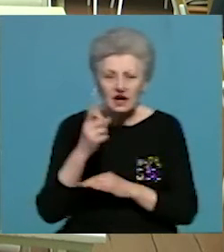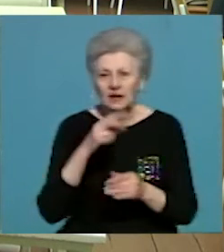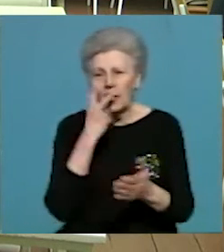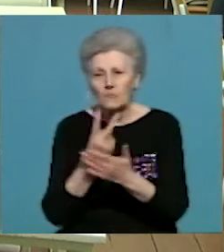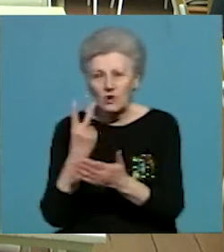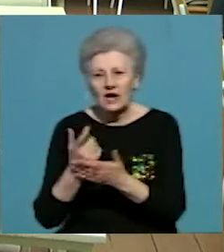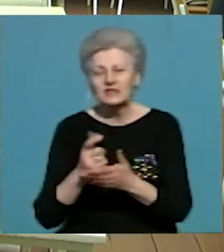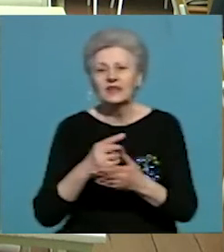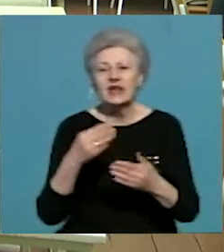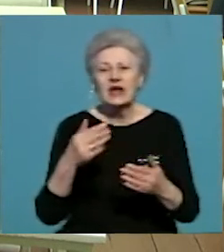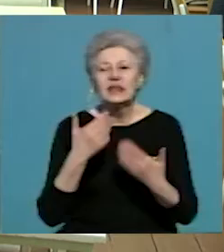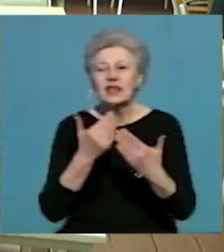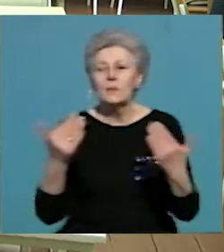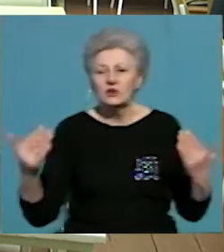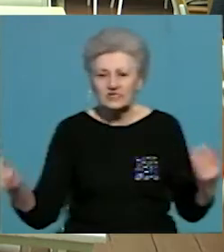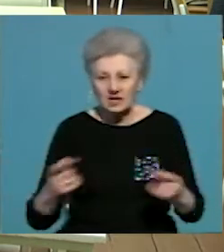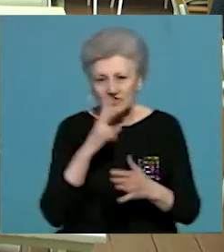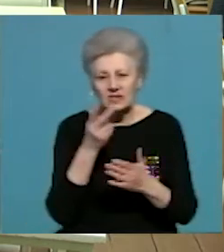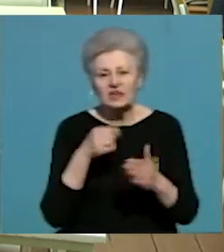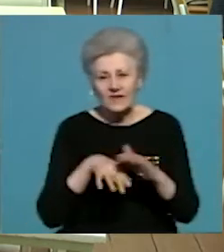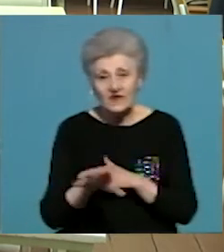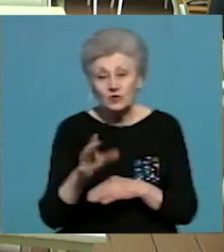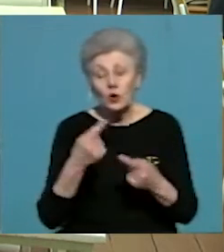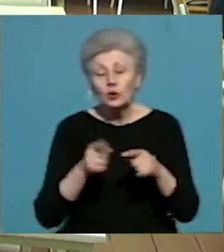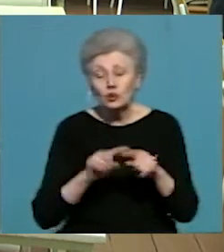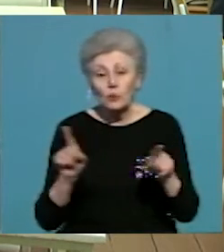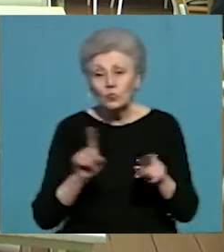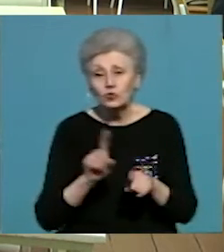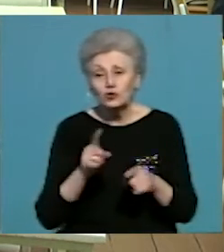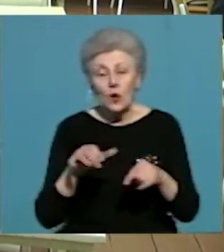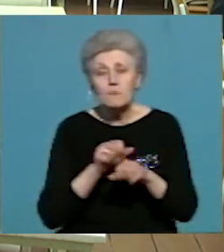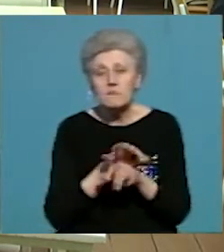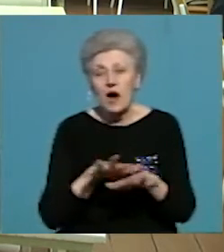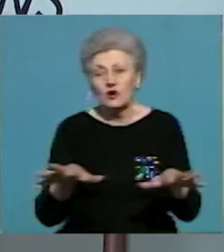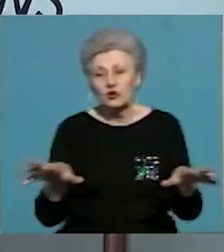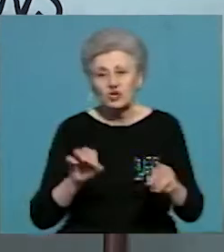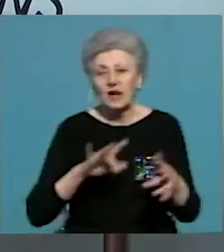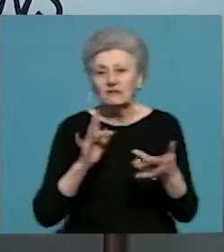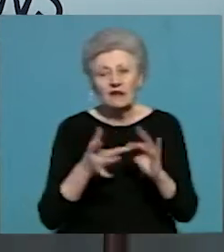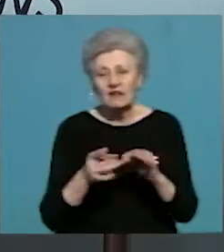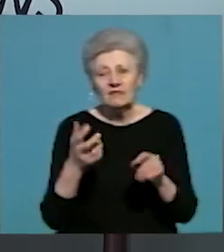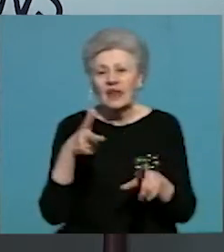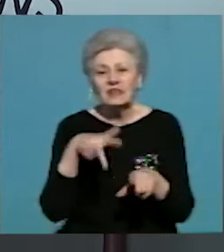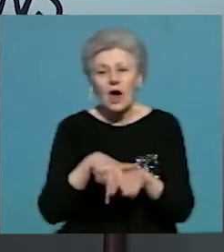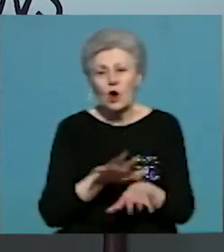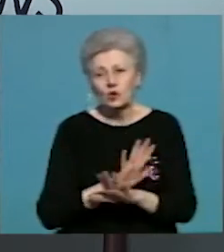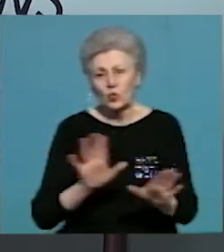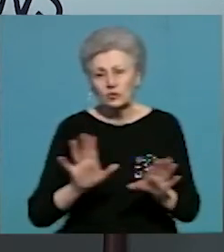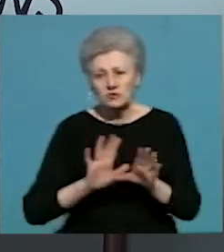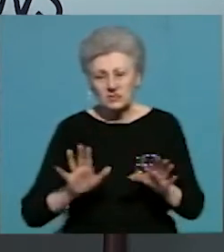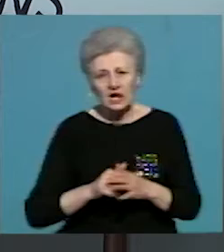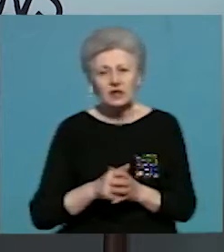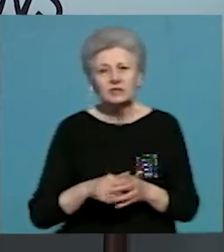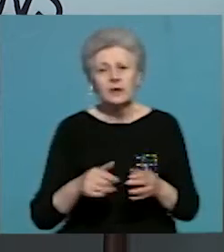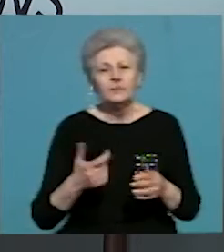показувати, потрібно наперед відео, тому що в онлайн-режимі вони не грузилися». «Це дуже важко, коли повільний інтернет,